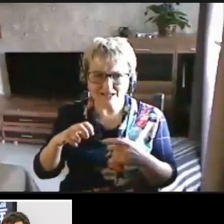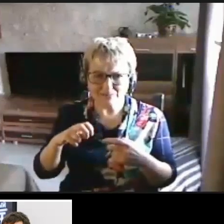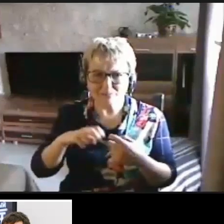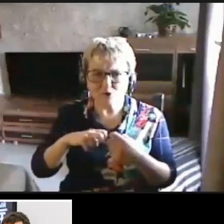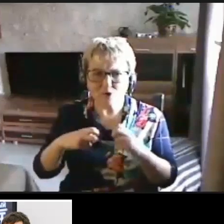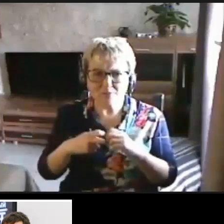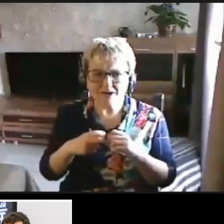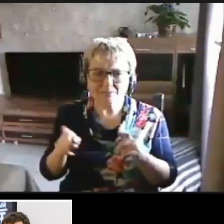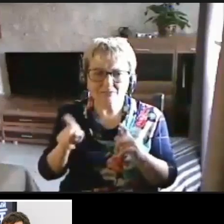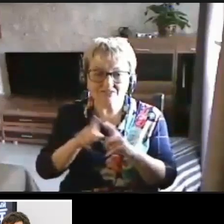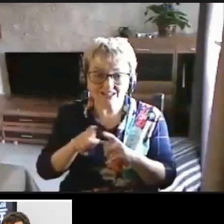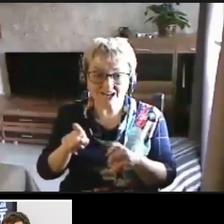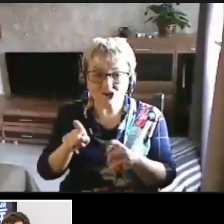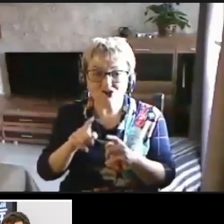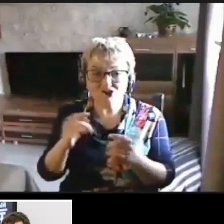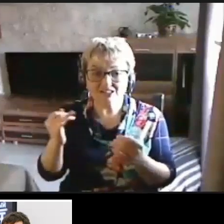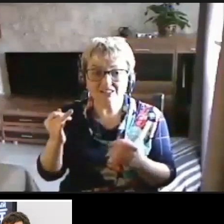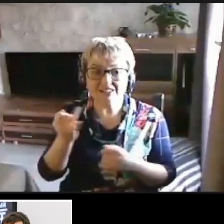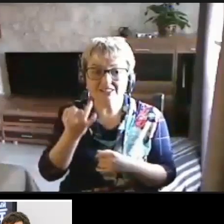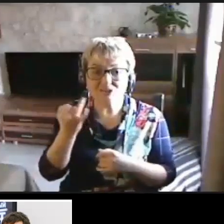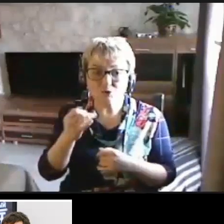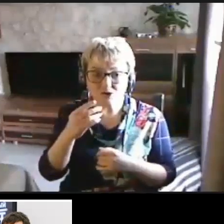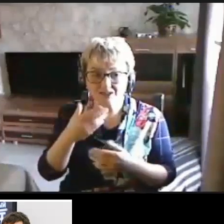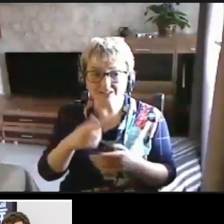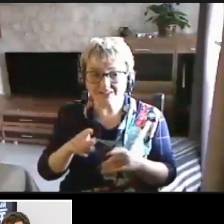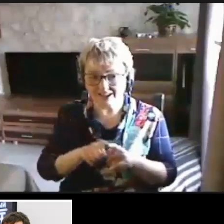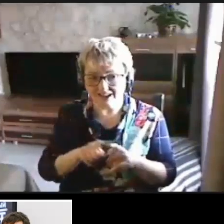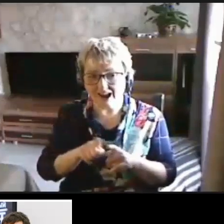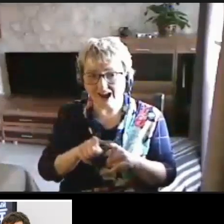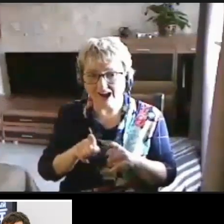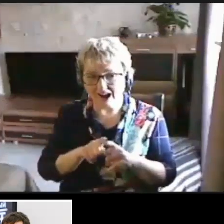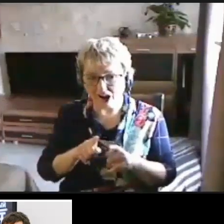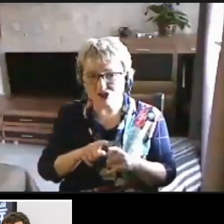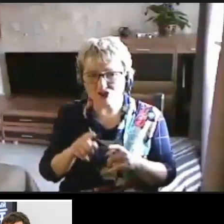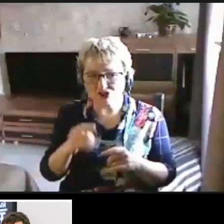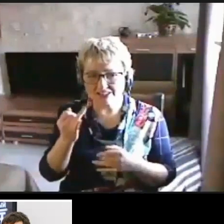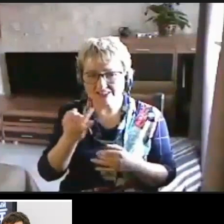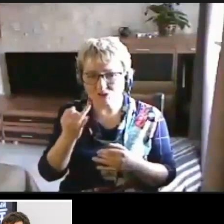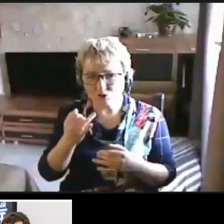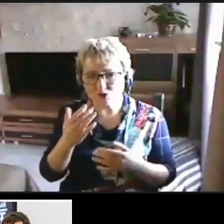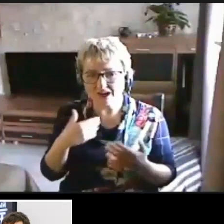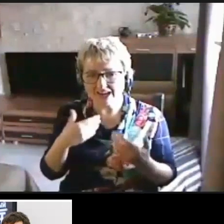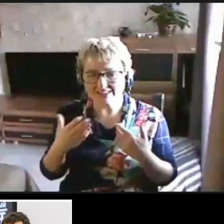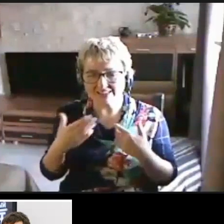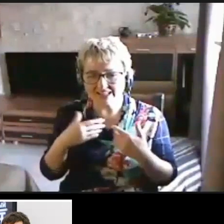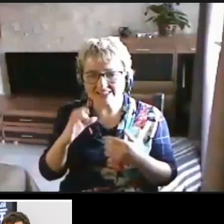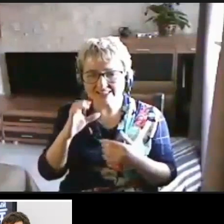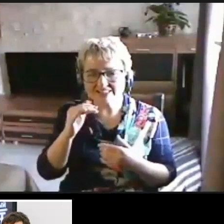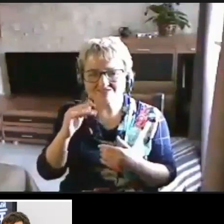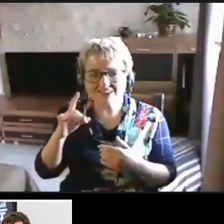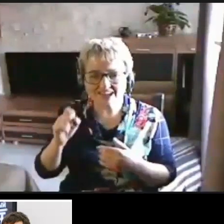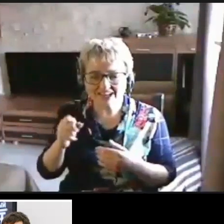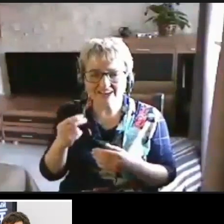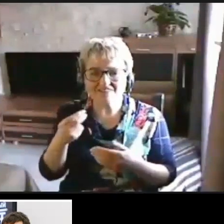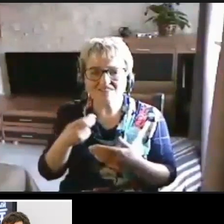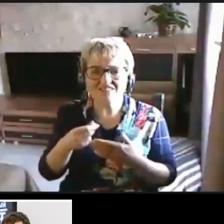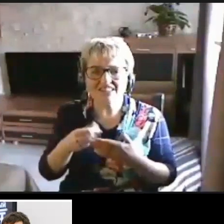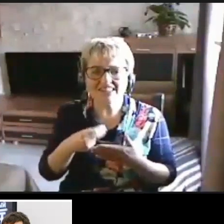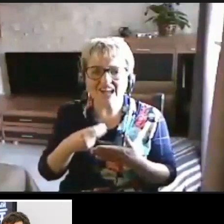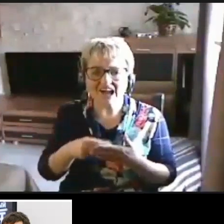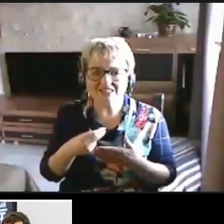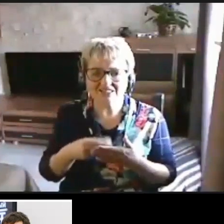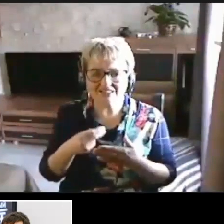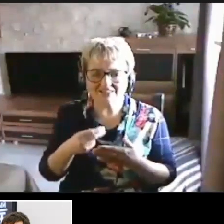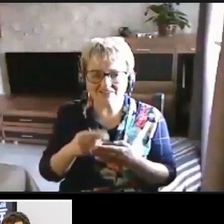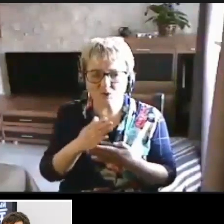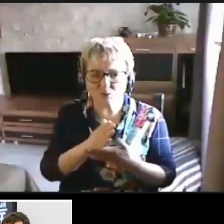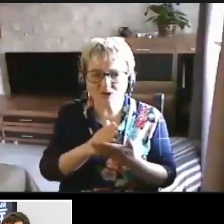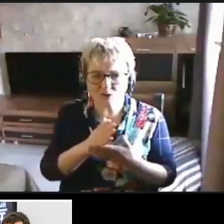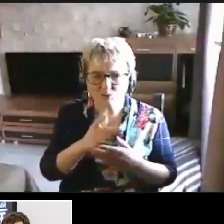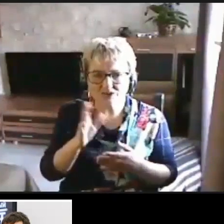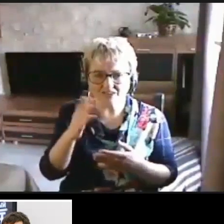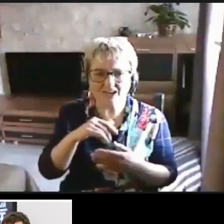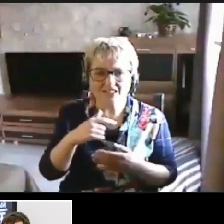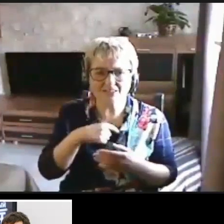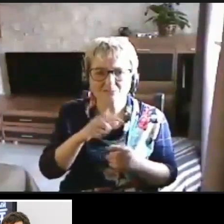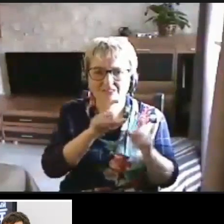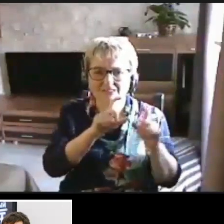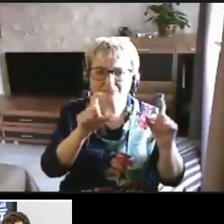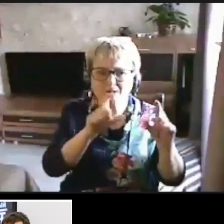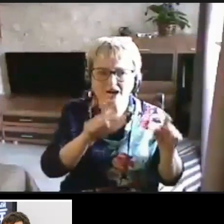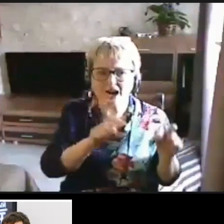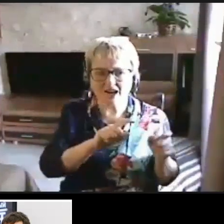такая же история примерно такая же история касается сферы финансовых услуг. Вот давайте мы с магазинов переключимся на